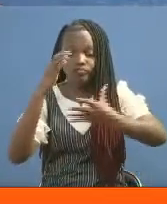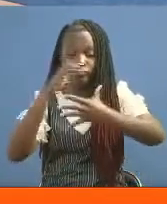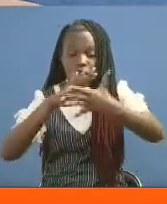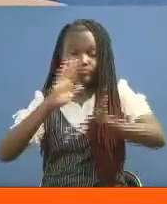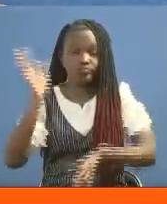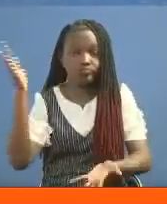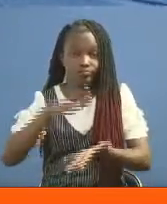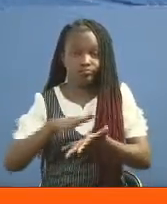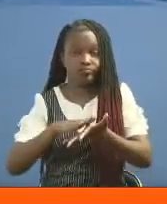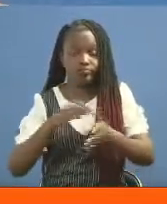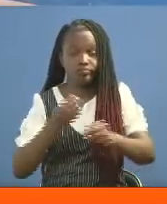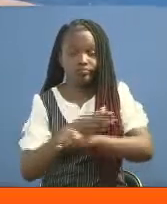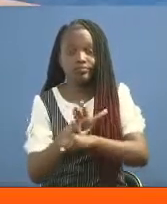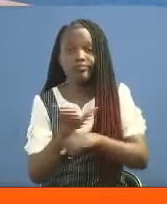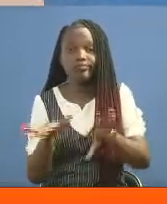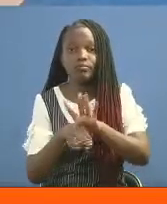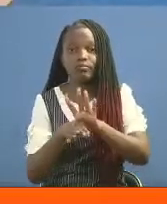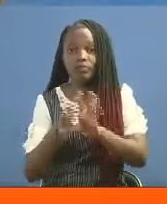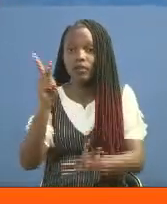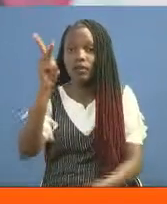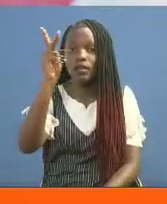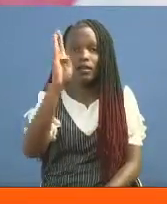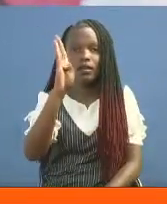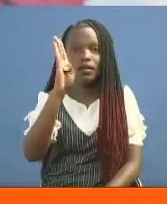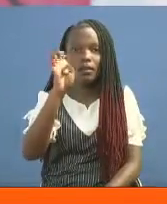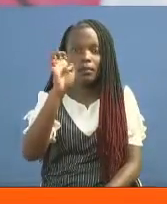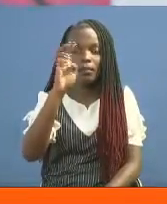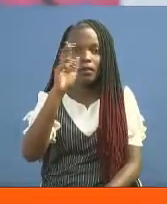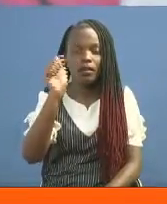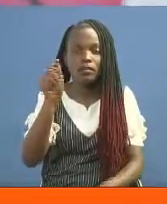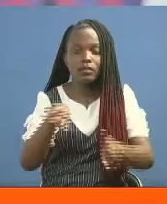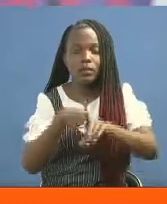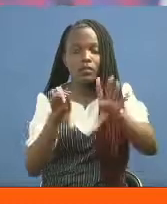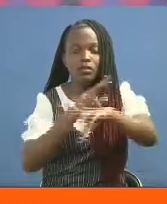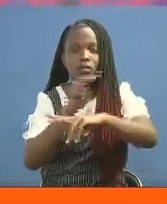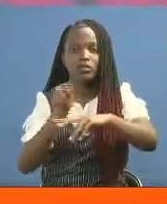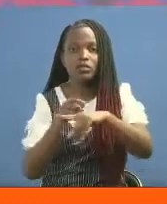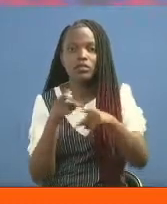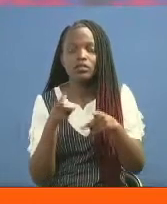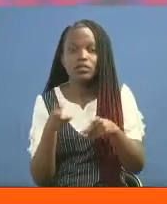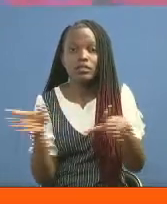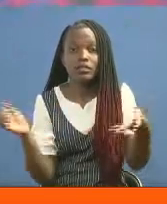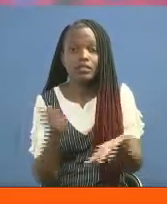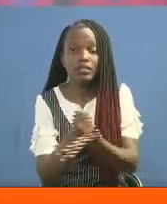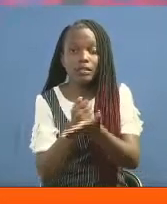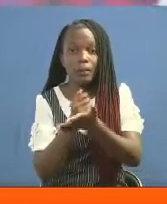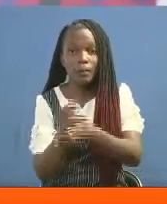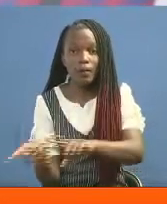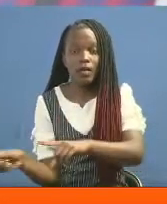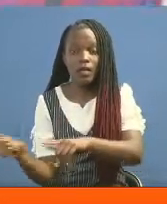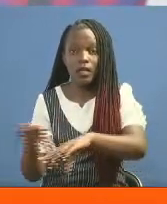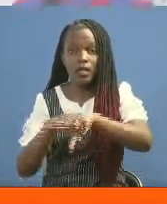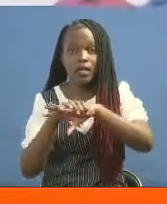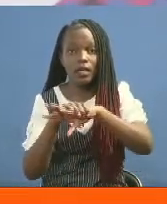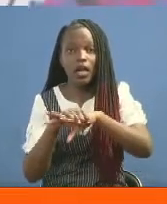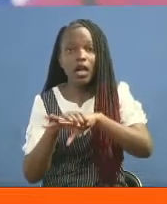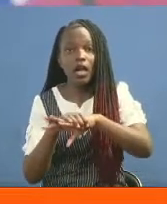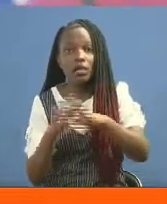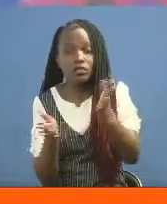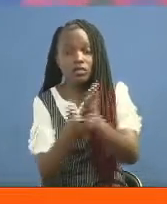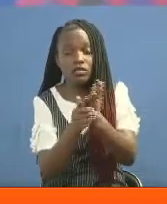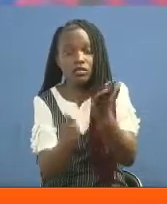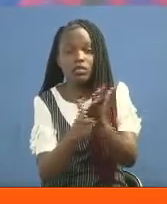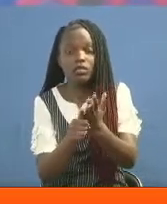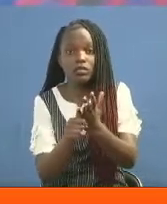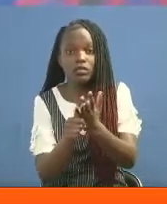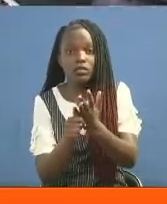uenezaji wa virusi vya korona mtani kibira na taifa kwa jumla. Pia umepukia taluma mbali mbali zita kazo wasaidi